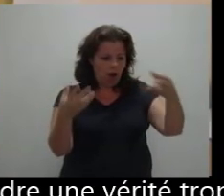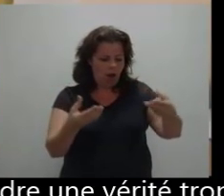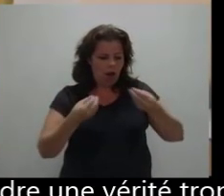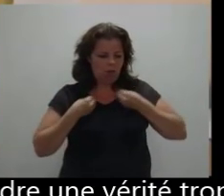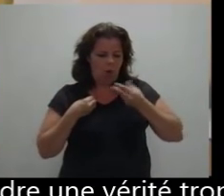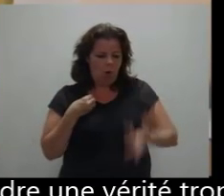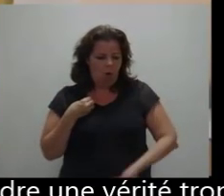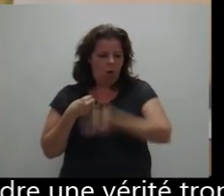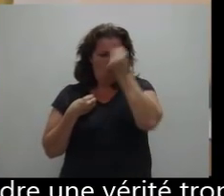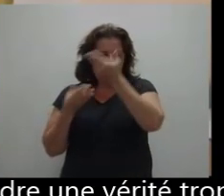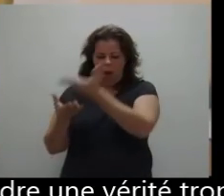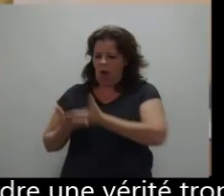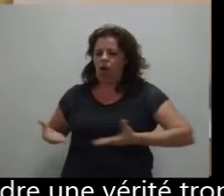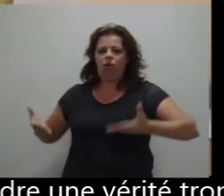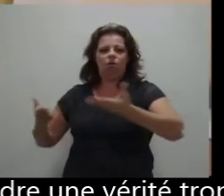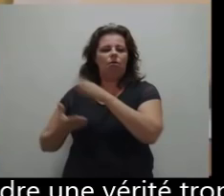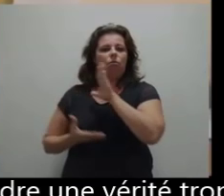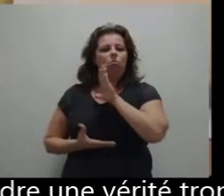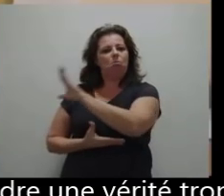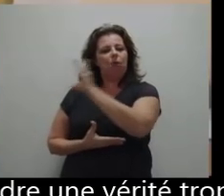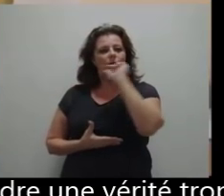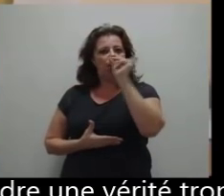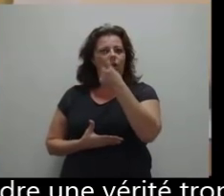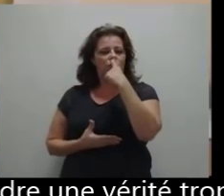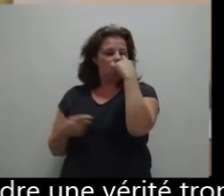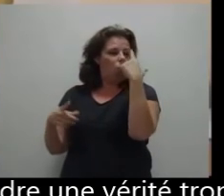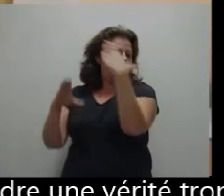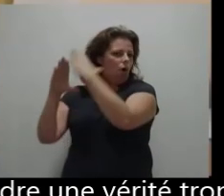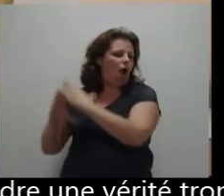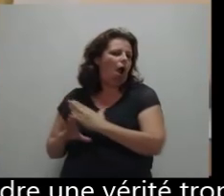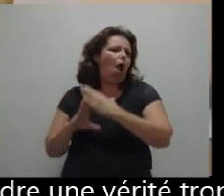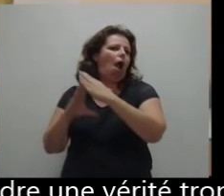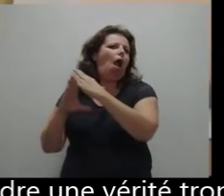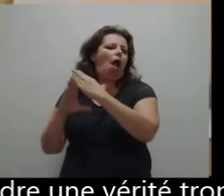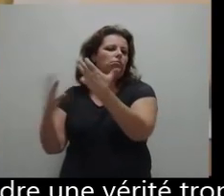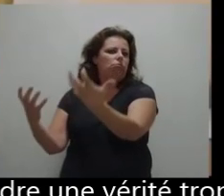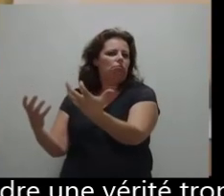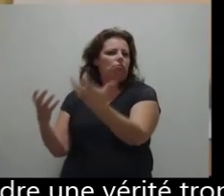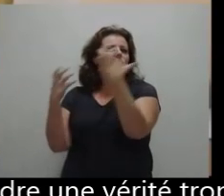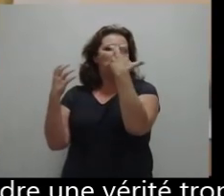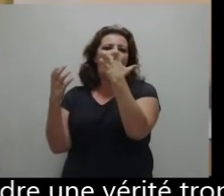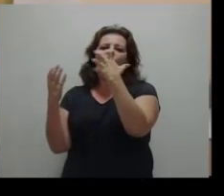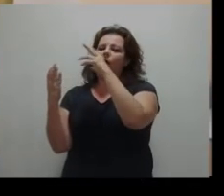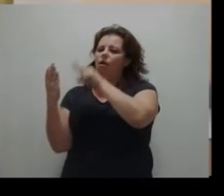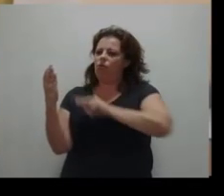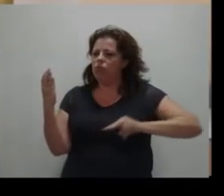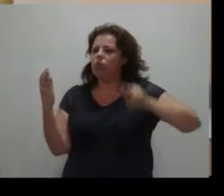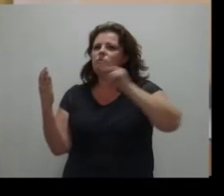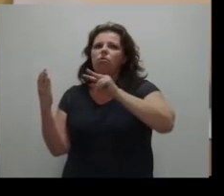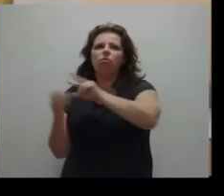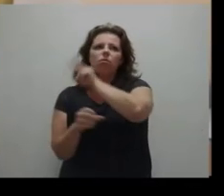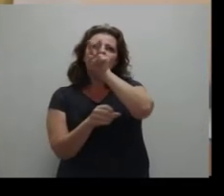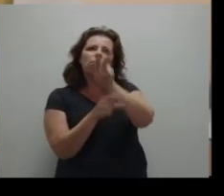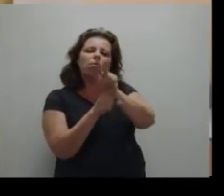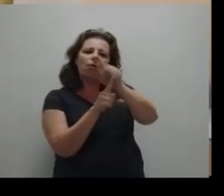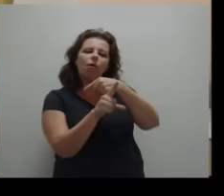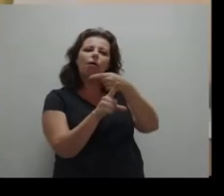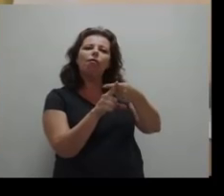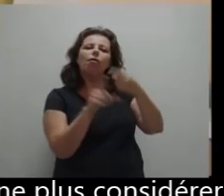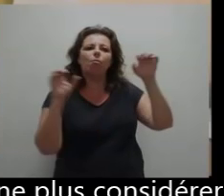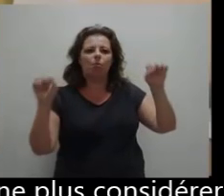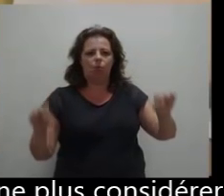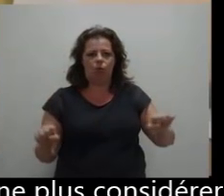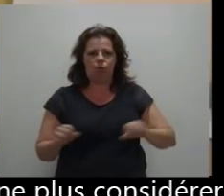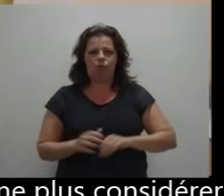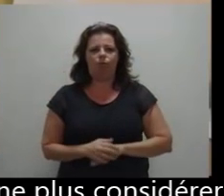vérité trop souvent masquée dans notre texte culturel dominant. L